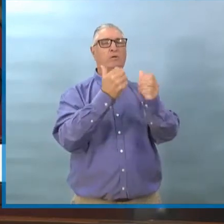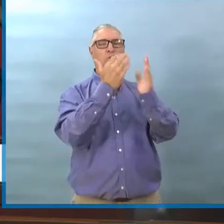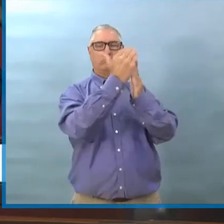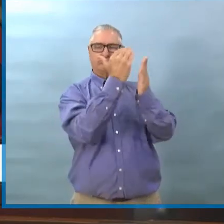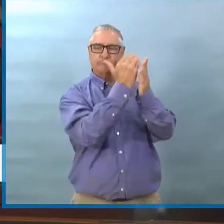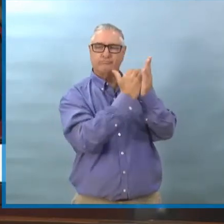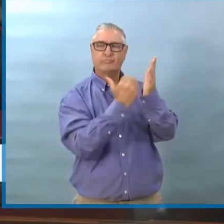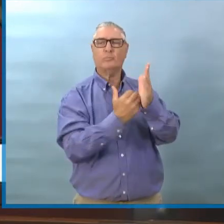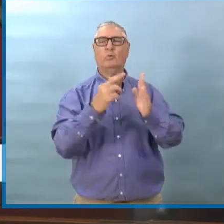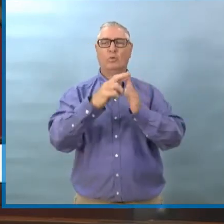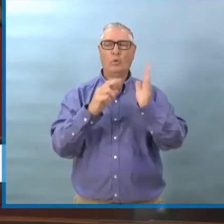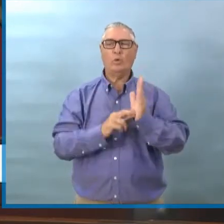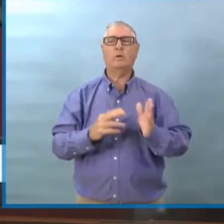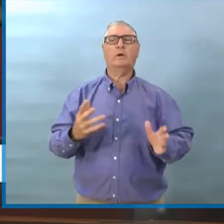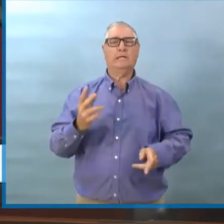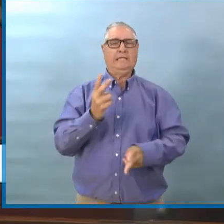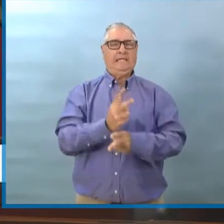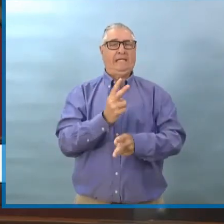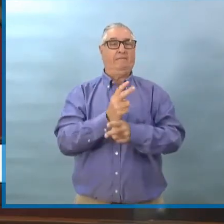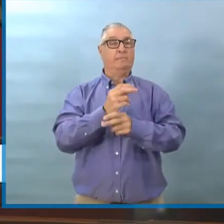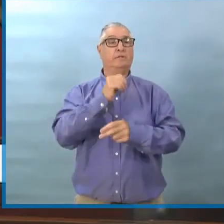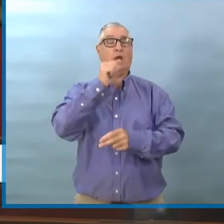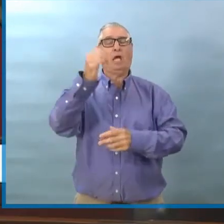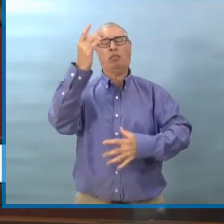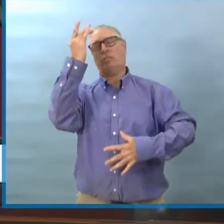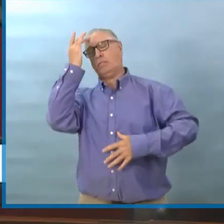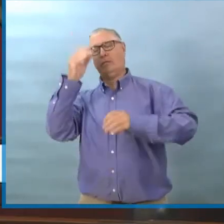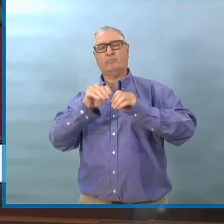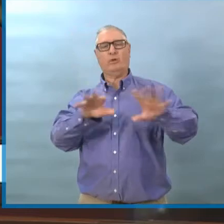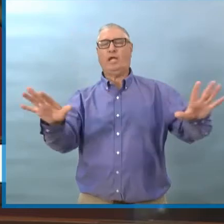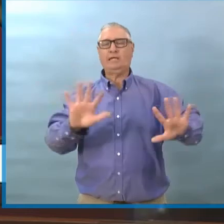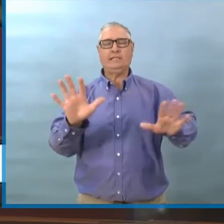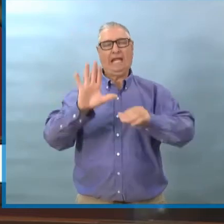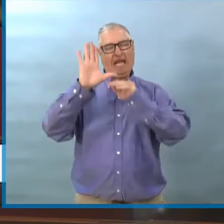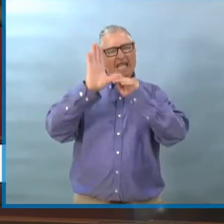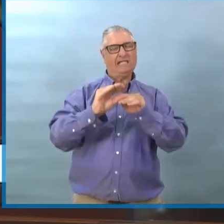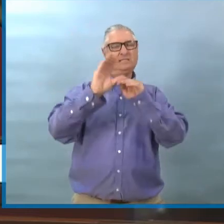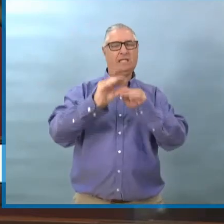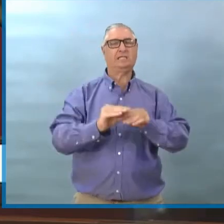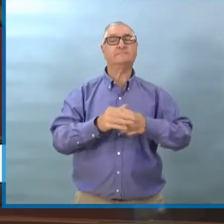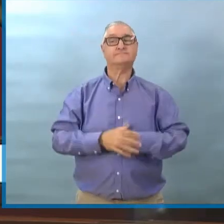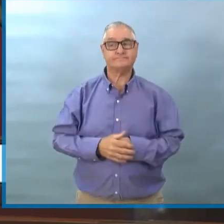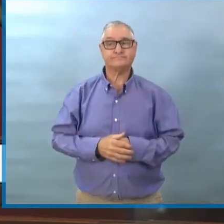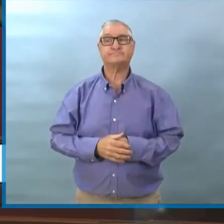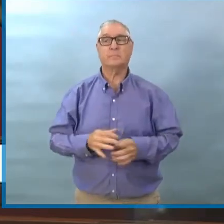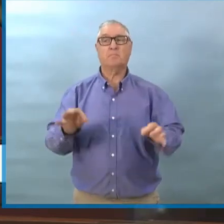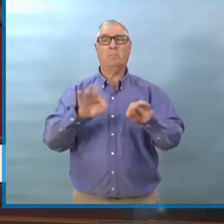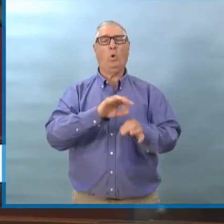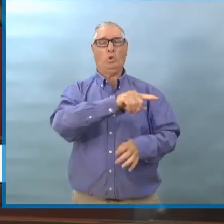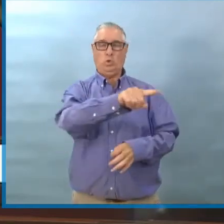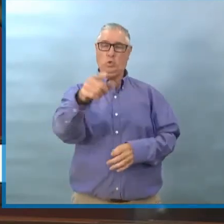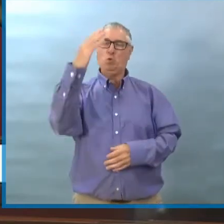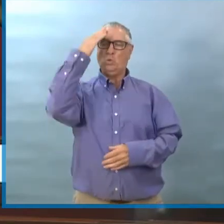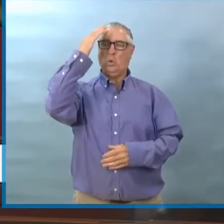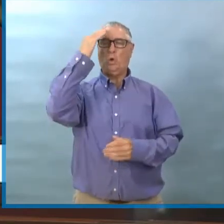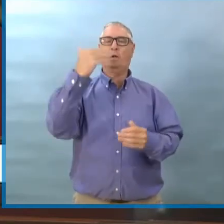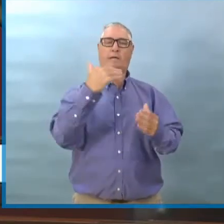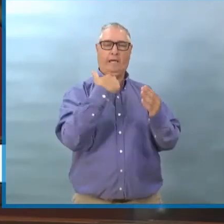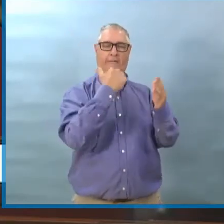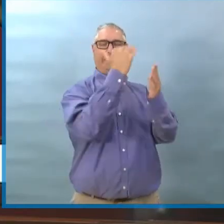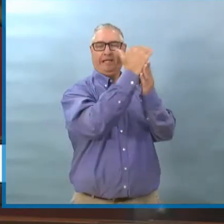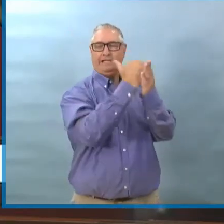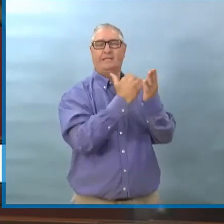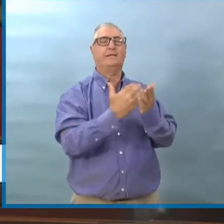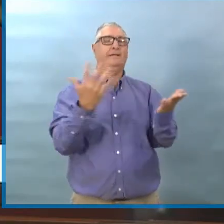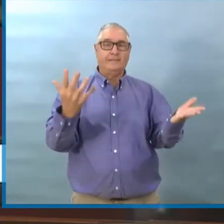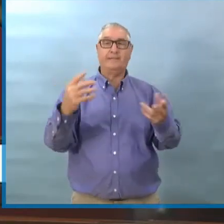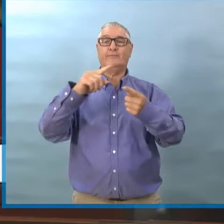Et comme le savent maintenant très bien les Manitobains, une hygiène des mains fréquente, un éloignement physique autant que faire se peut.